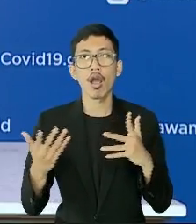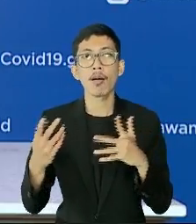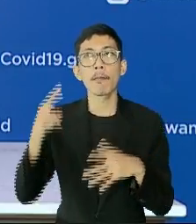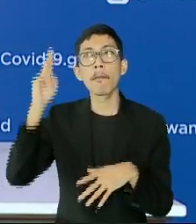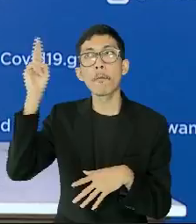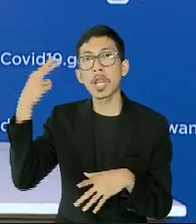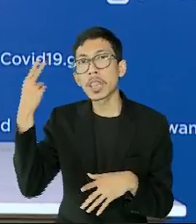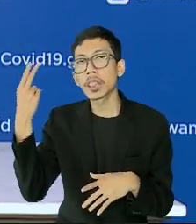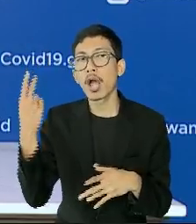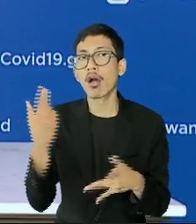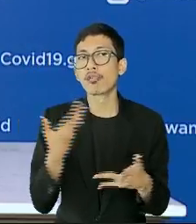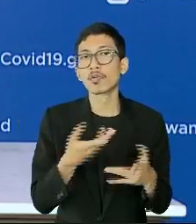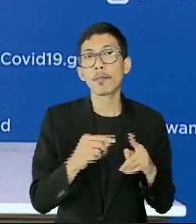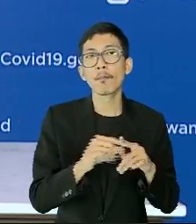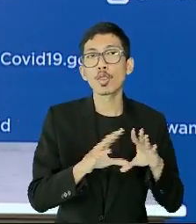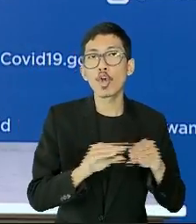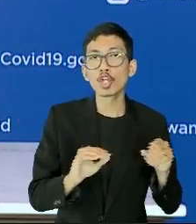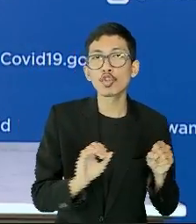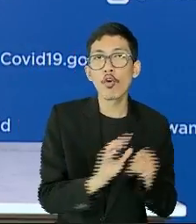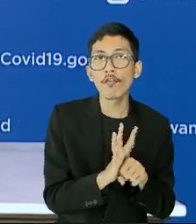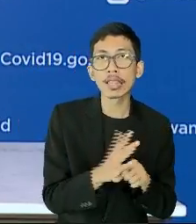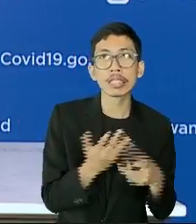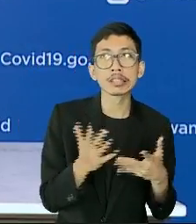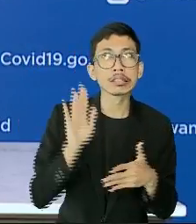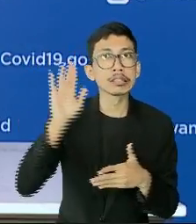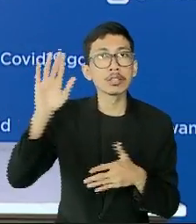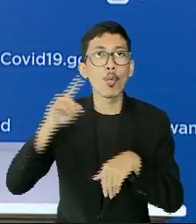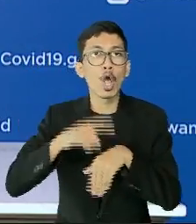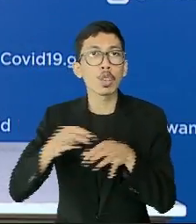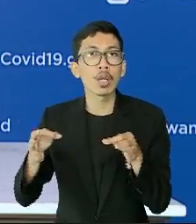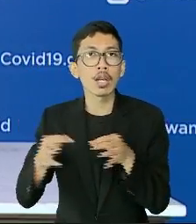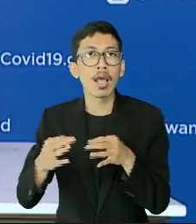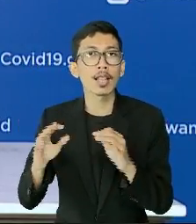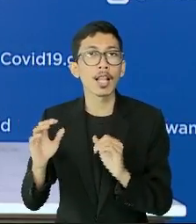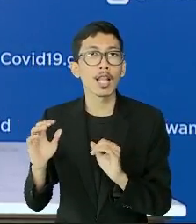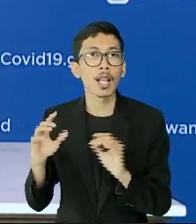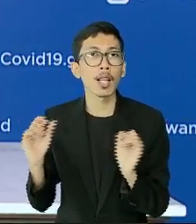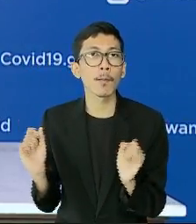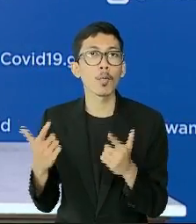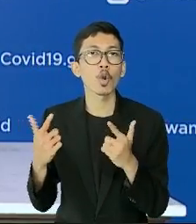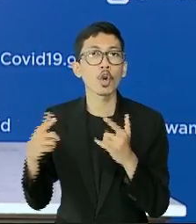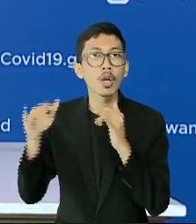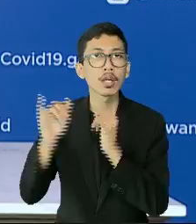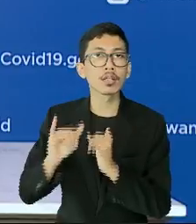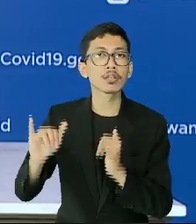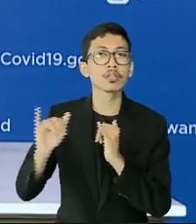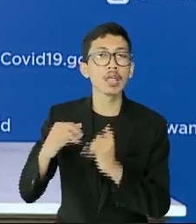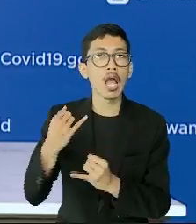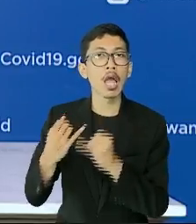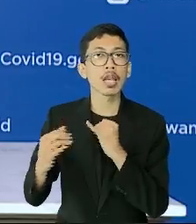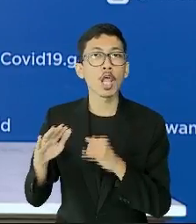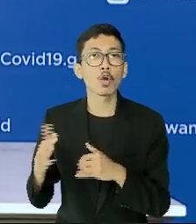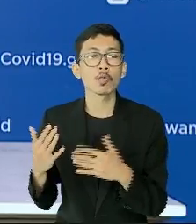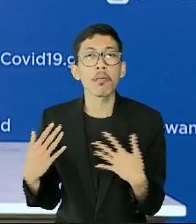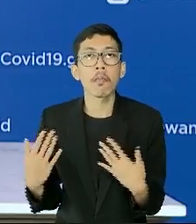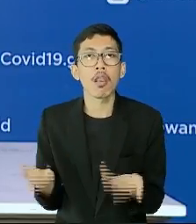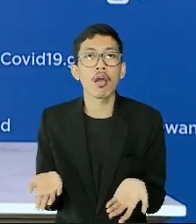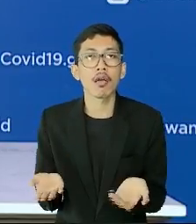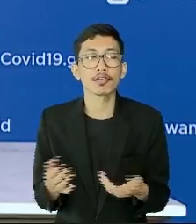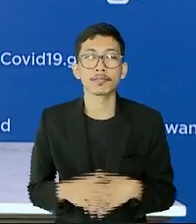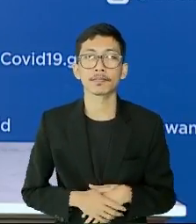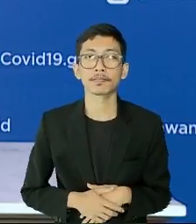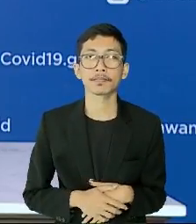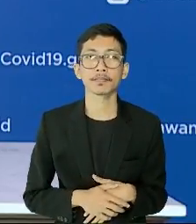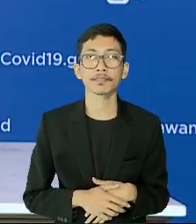Satgas dalam merancang kebijakan pada libur akhir tahun? Terima kasih. Pertimbangan strategi kebijakan